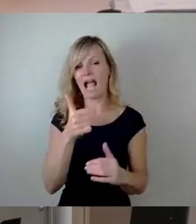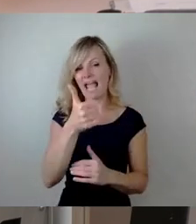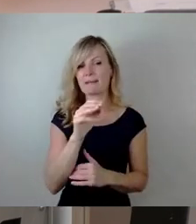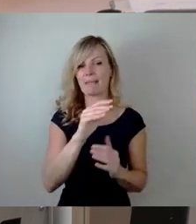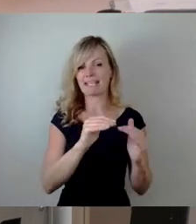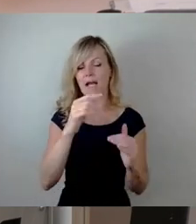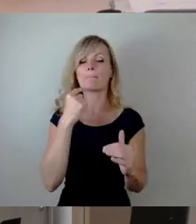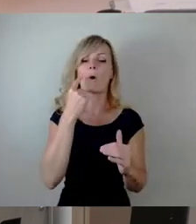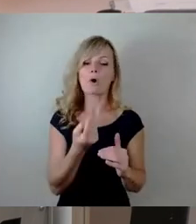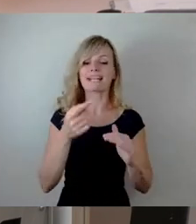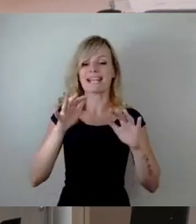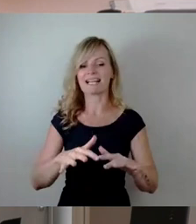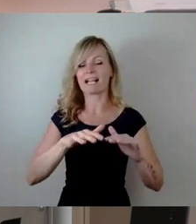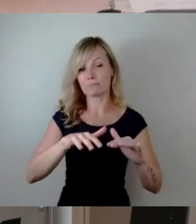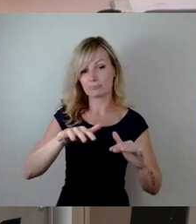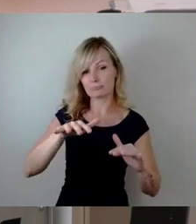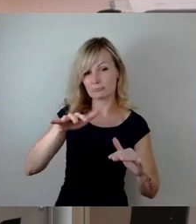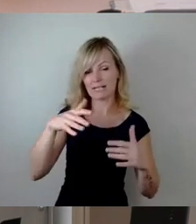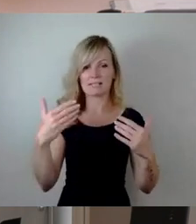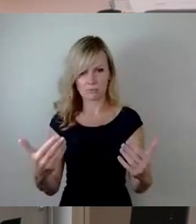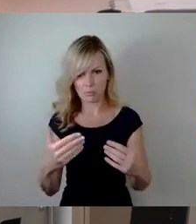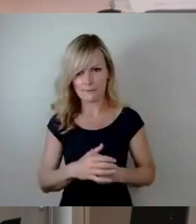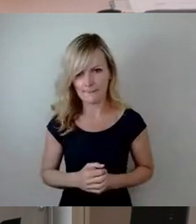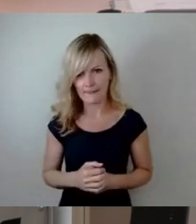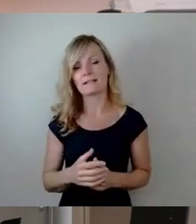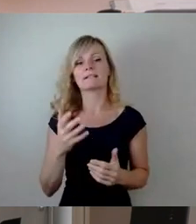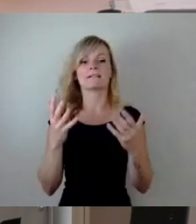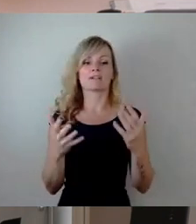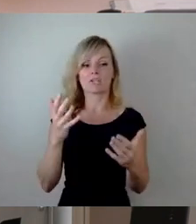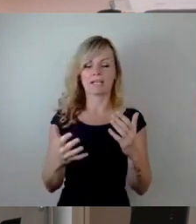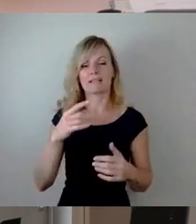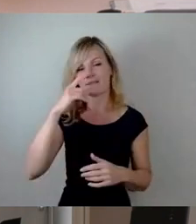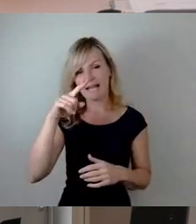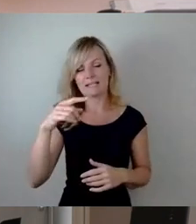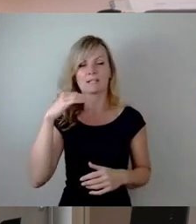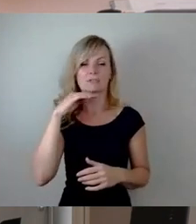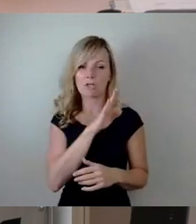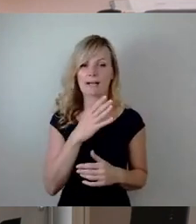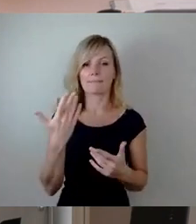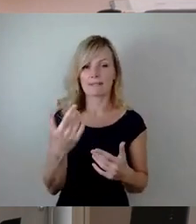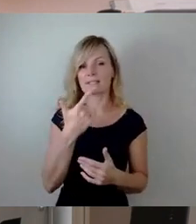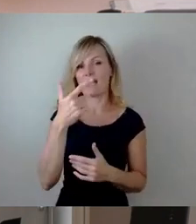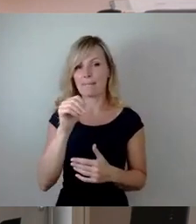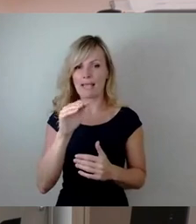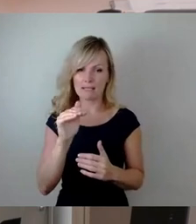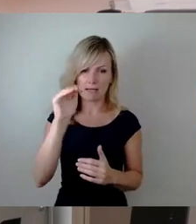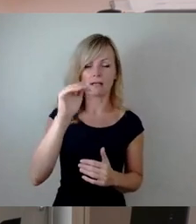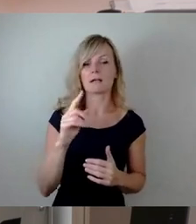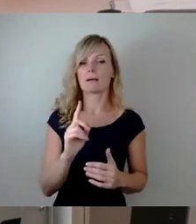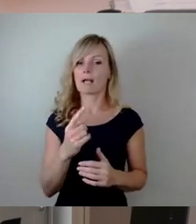morgen langsam ansteigen wird, wird dann auch wahrscheinlich Freitagssonne haben die 2-Meter-Marke erreichen, aber alle